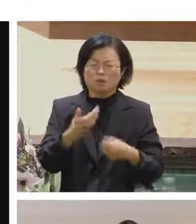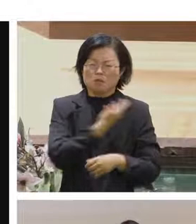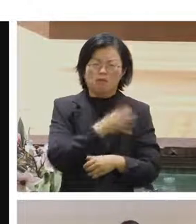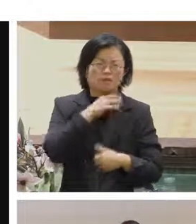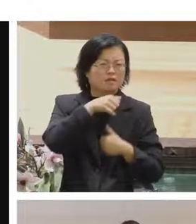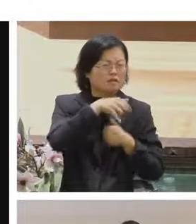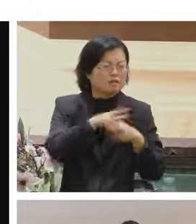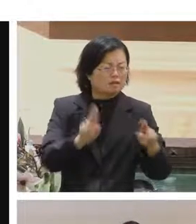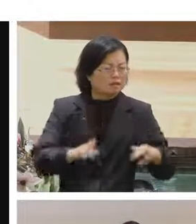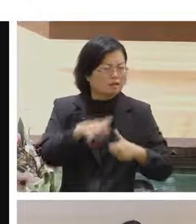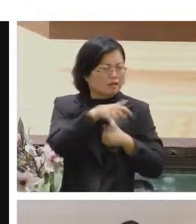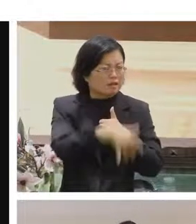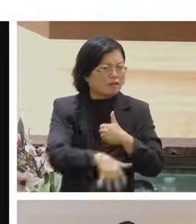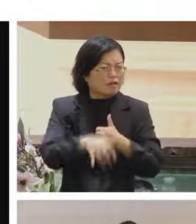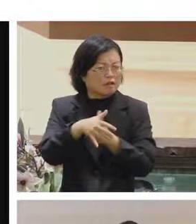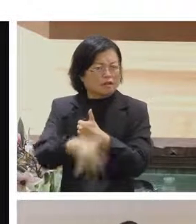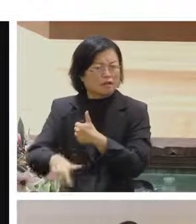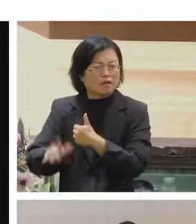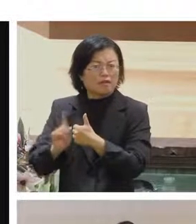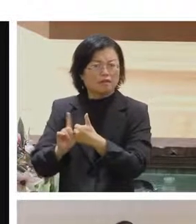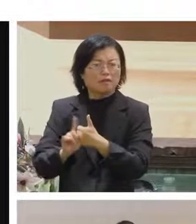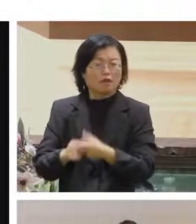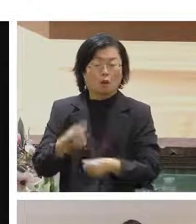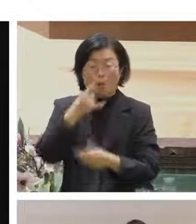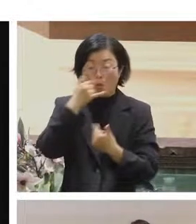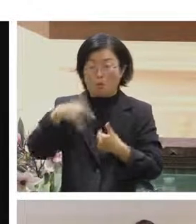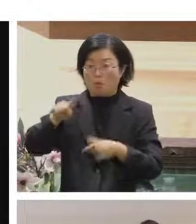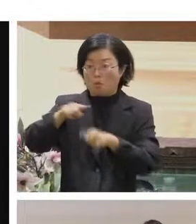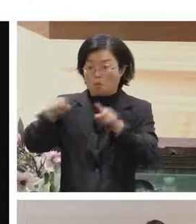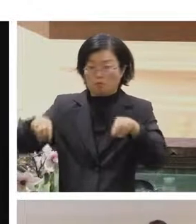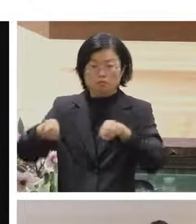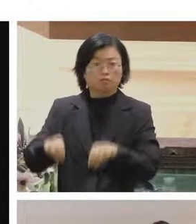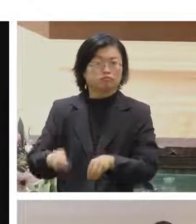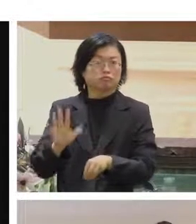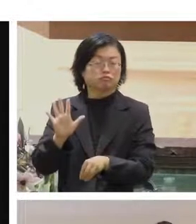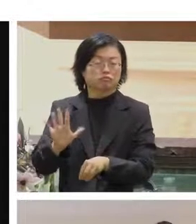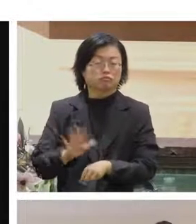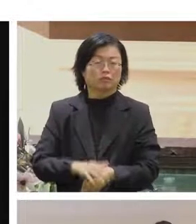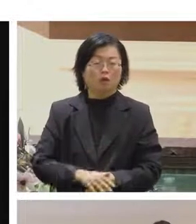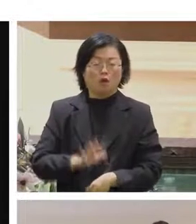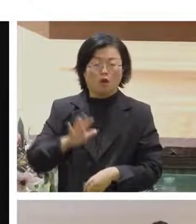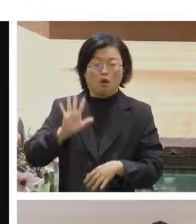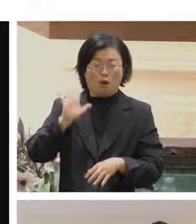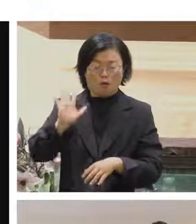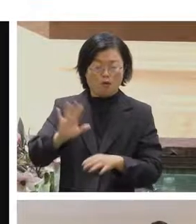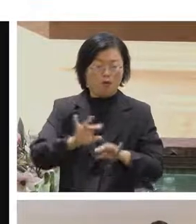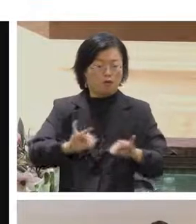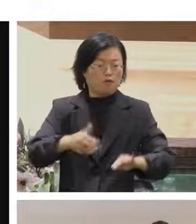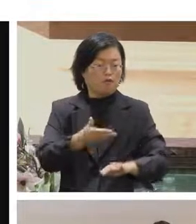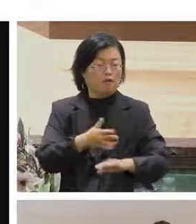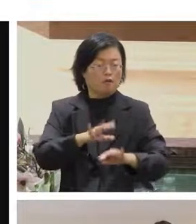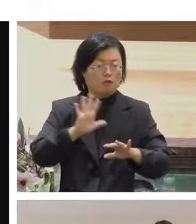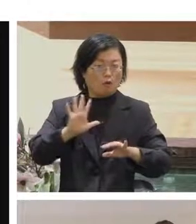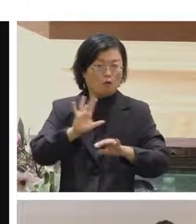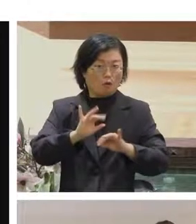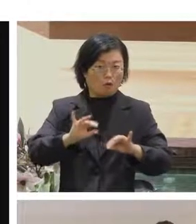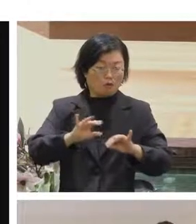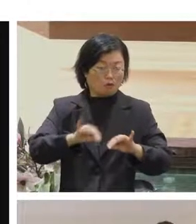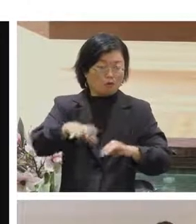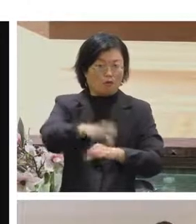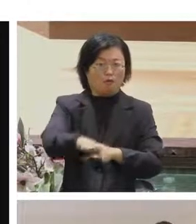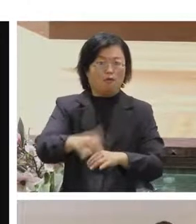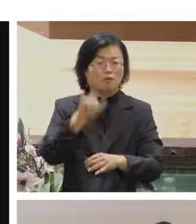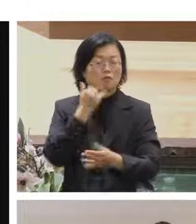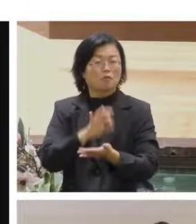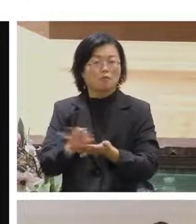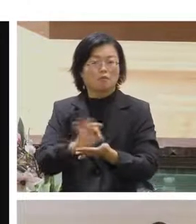我們是用G0E就是我們有去跟HackMD簽約然後有一個空間可以讓大家存放共筆另外就是像